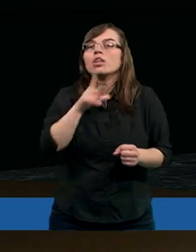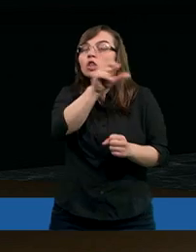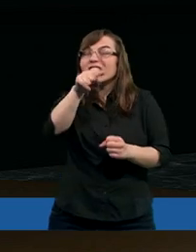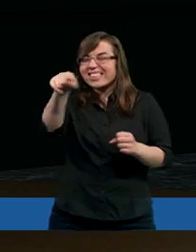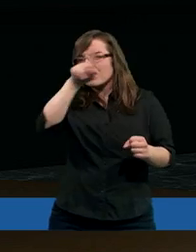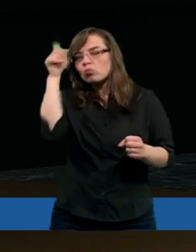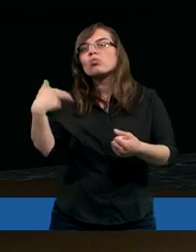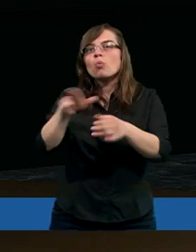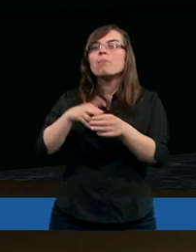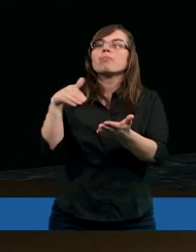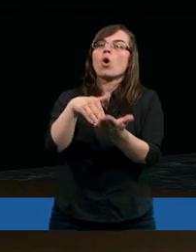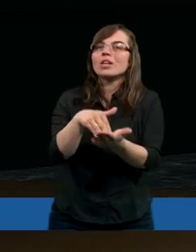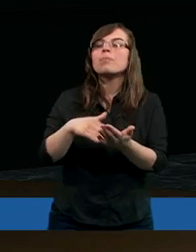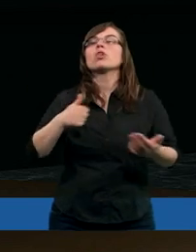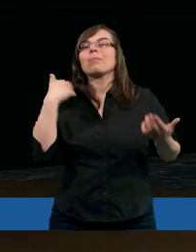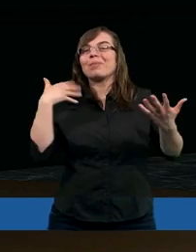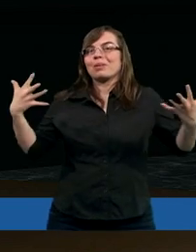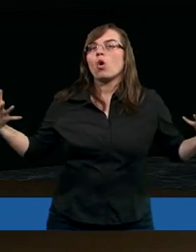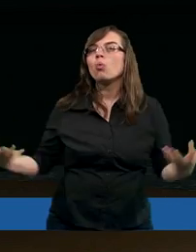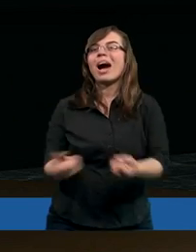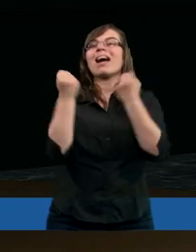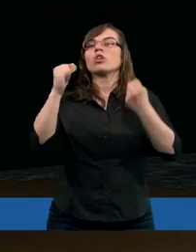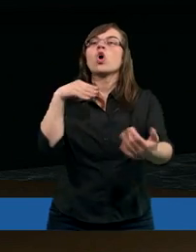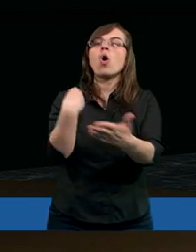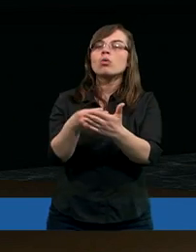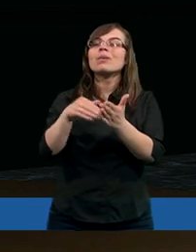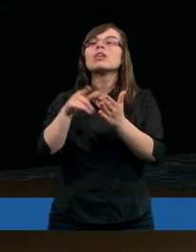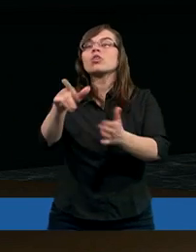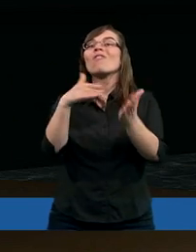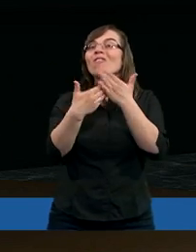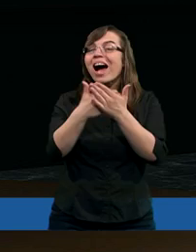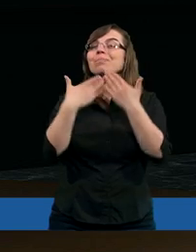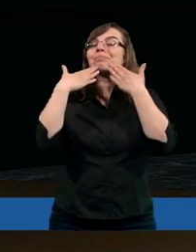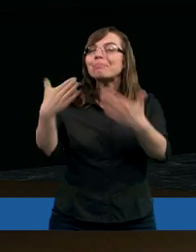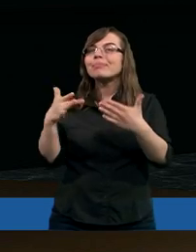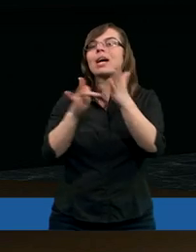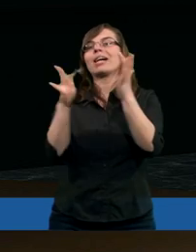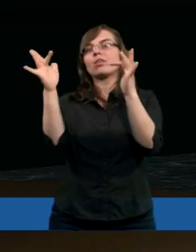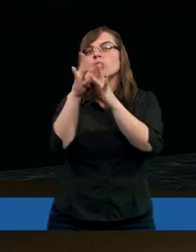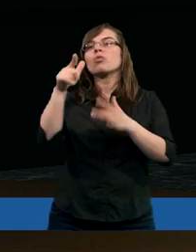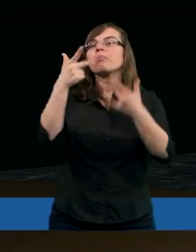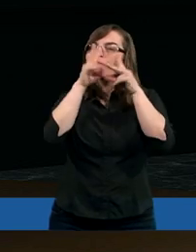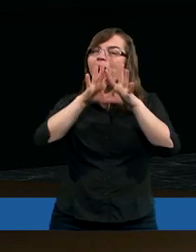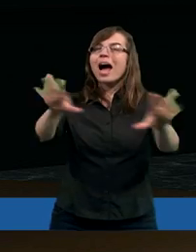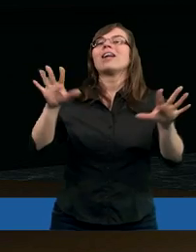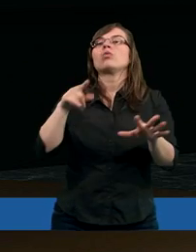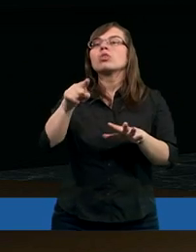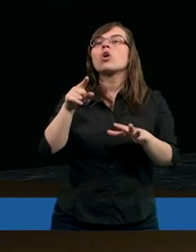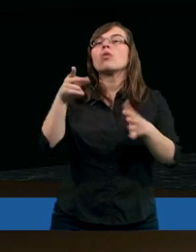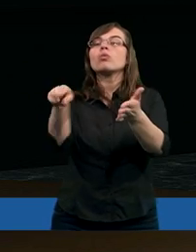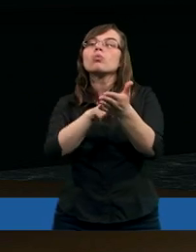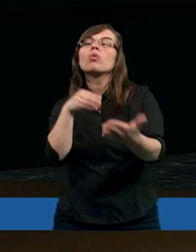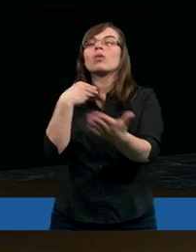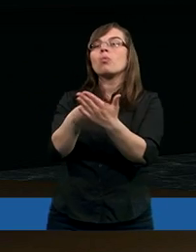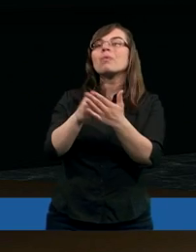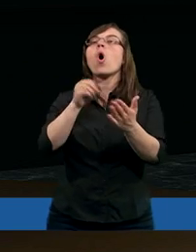potrzebowali, to znaczy my potrzebujemy uratowania, potrzebujemy odkupienia. I tutaj jest Chrystus, który się pokazuje jako ten, który